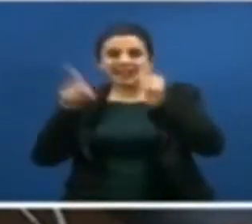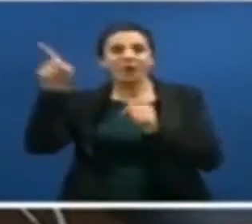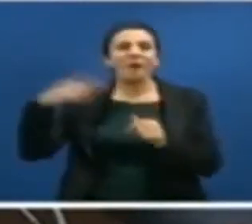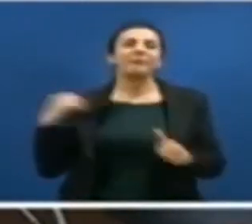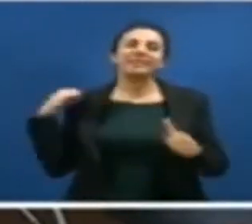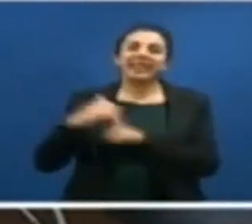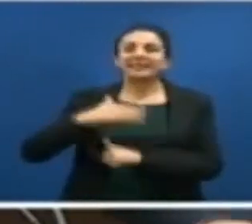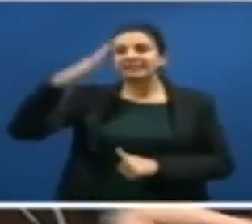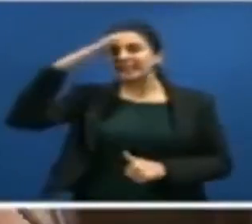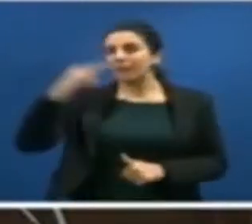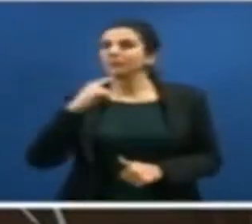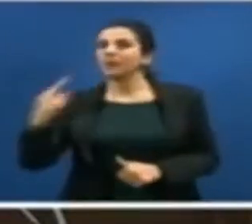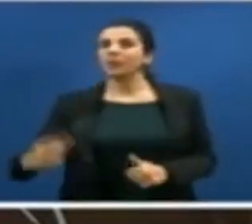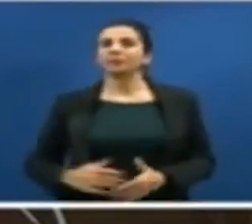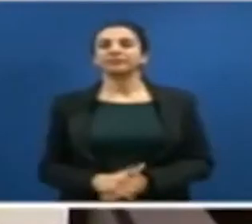muhabbetlerimizi sunuyoruz.